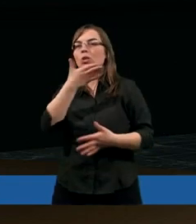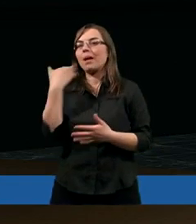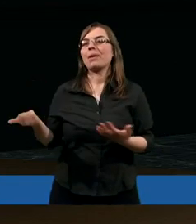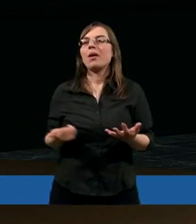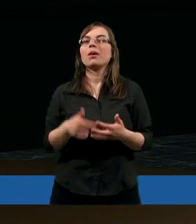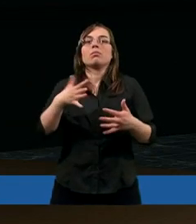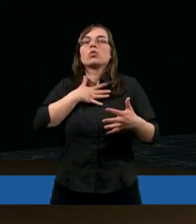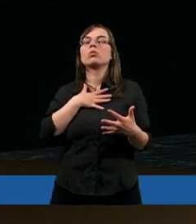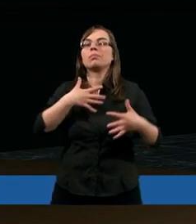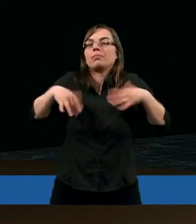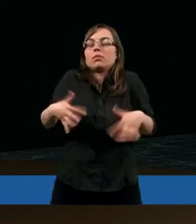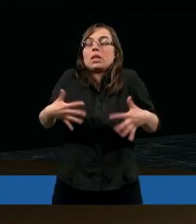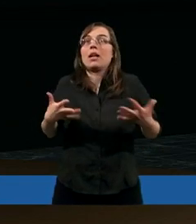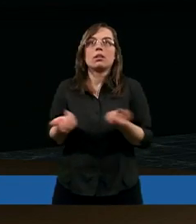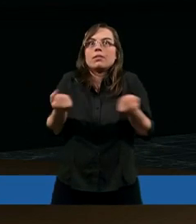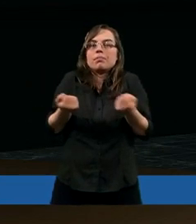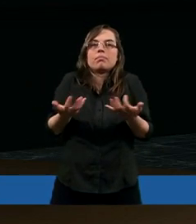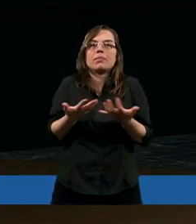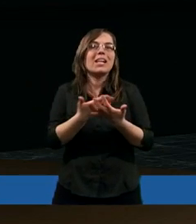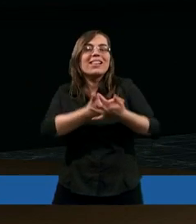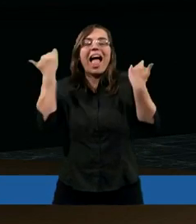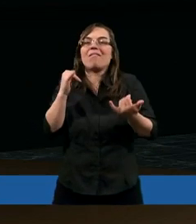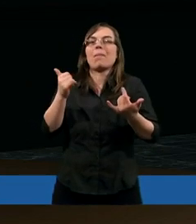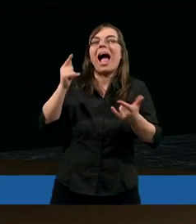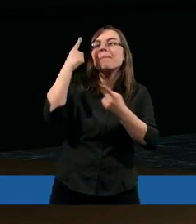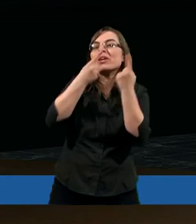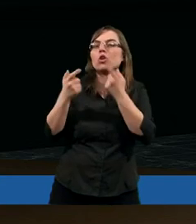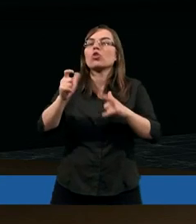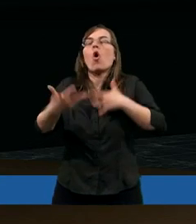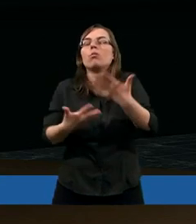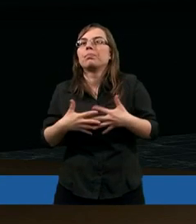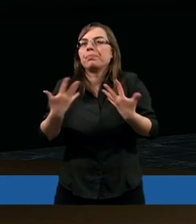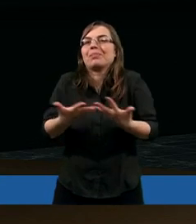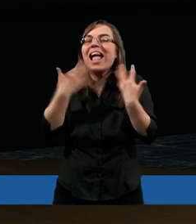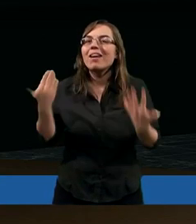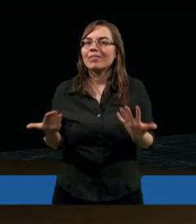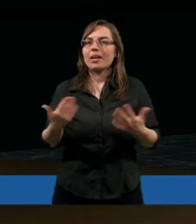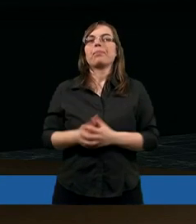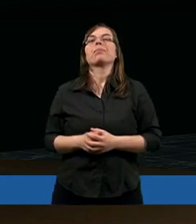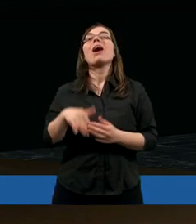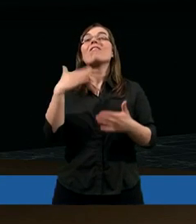Tak byłam zestresowana, że trudno mi było w ogóle klarownie myśleć. I w końcu